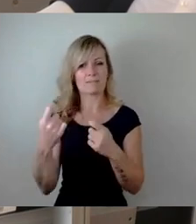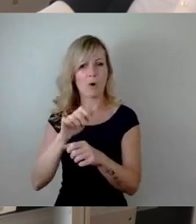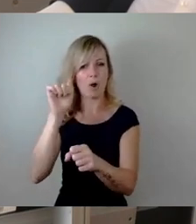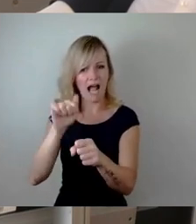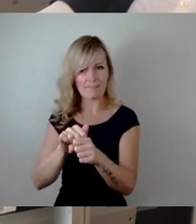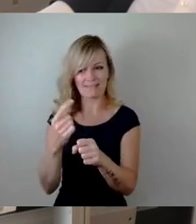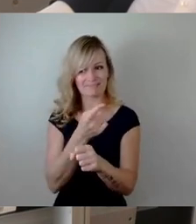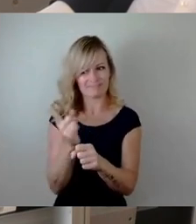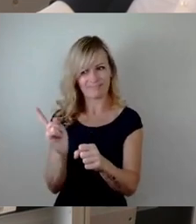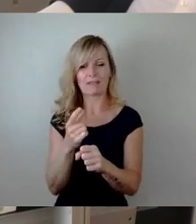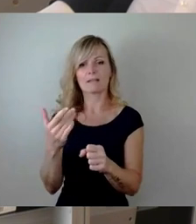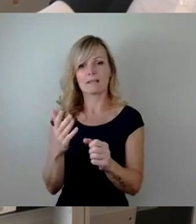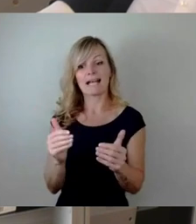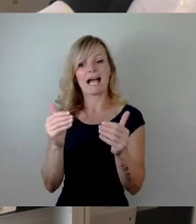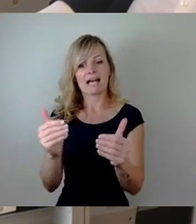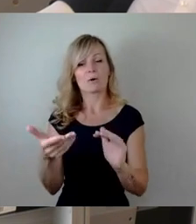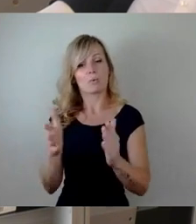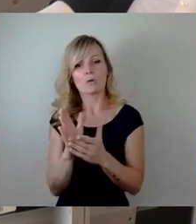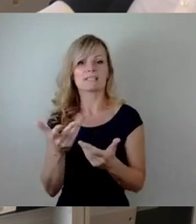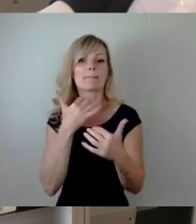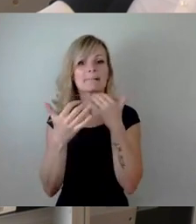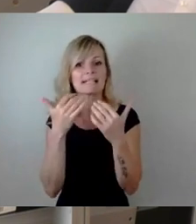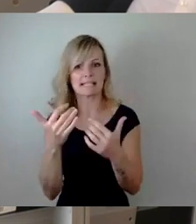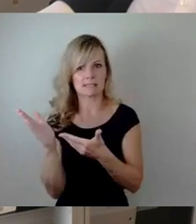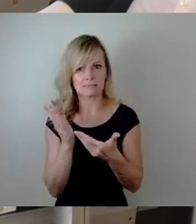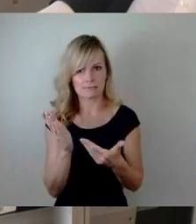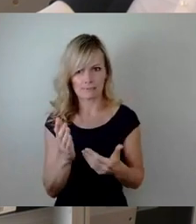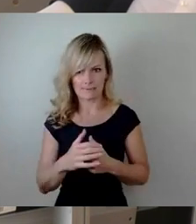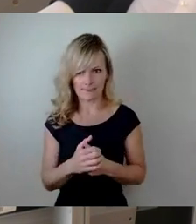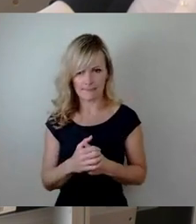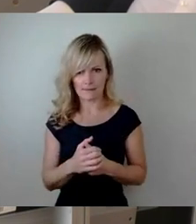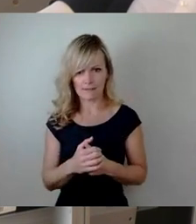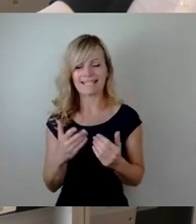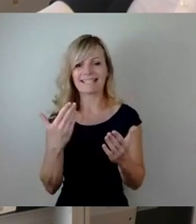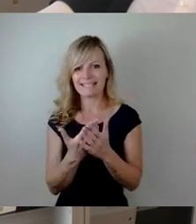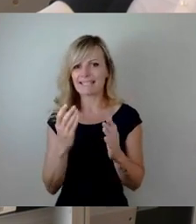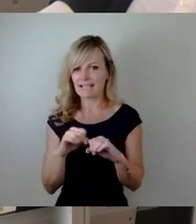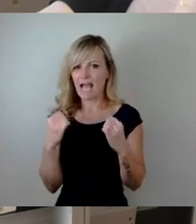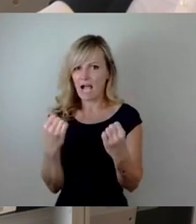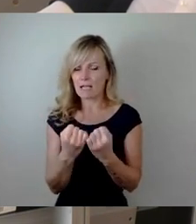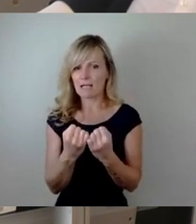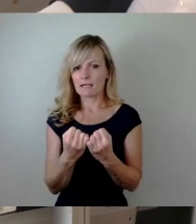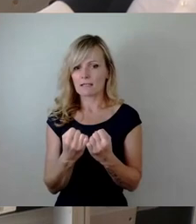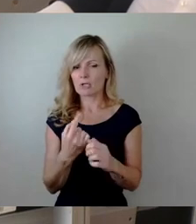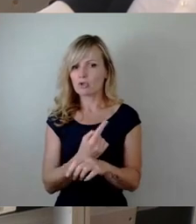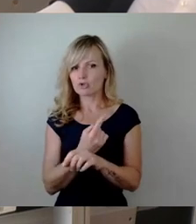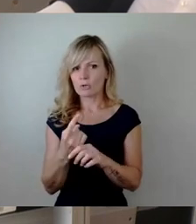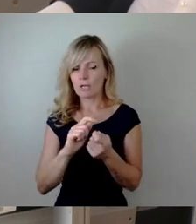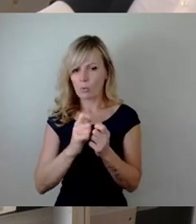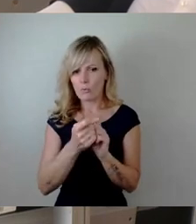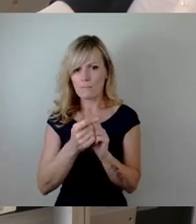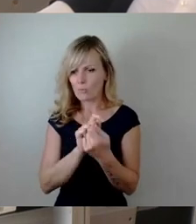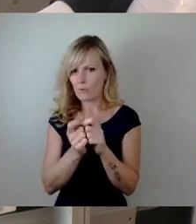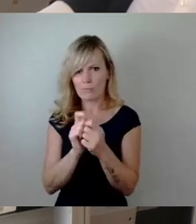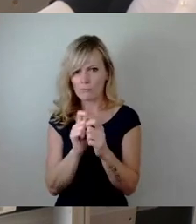kurzen Bericht zu geben. Wie Sie sich vorstellen können, ändert sich die Lage stündlich. Aus diesem Grund halte ich es für angebracht,